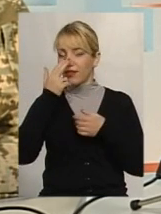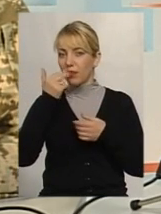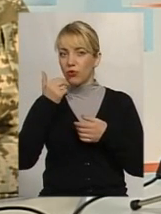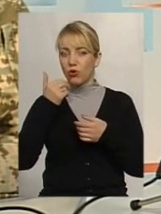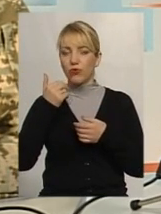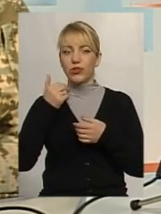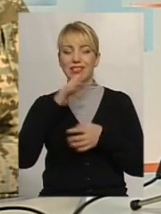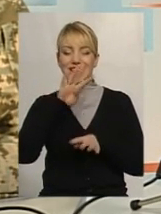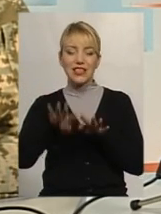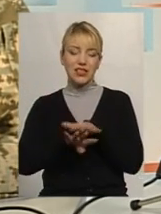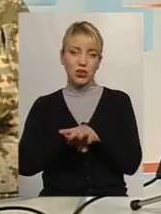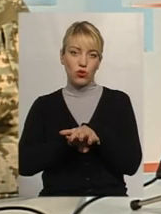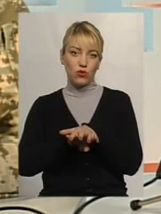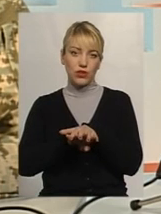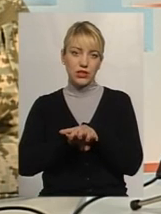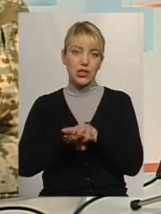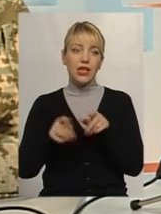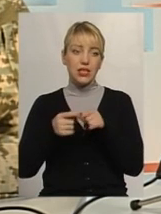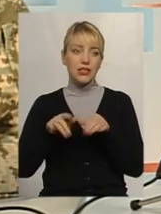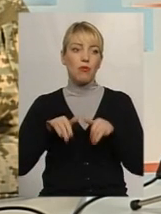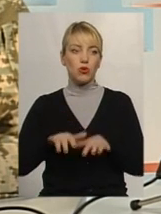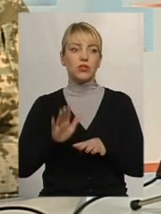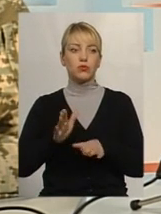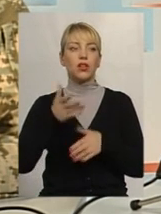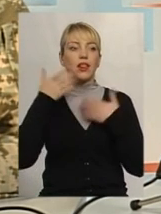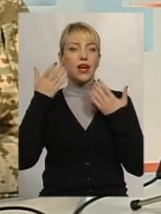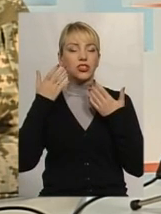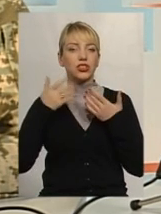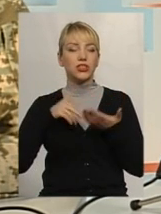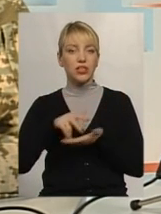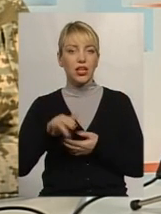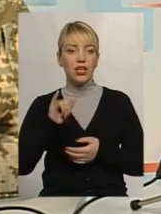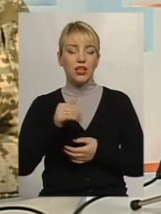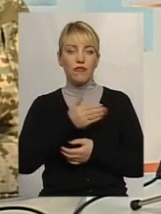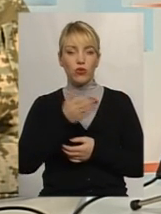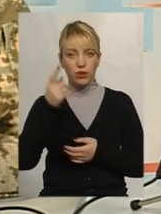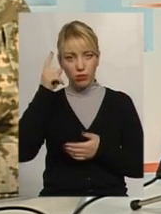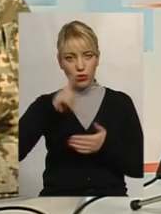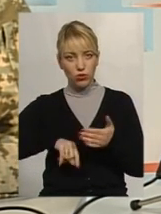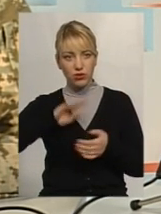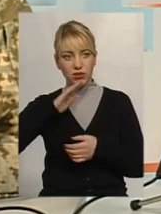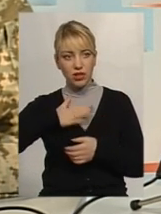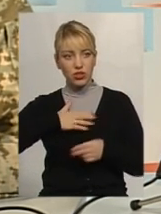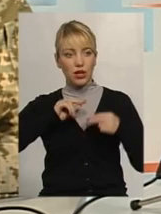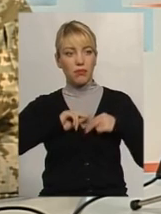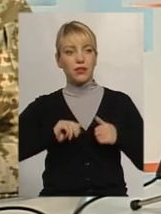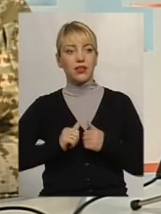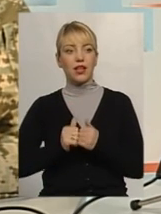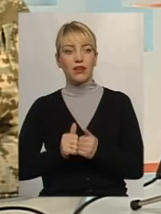інтегровуватись, цей процес буде швидше йти. І вони переконували наших партнерів